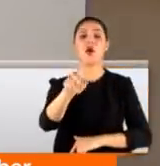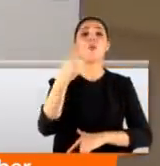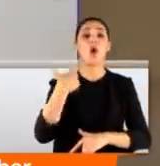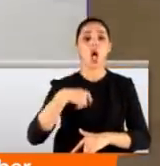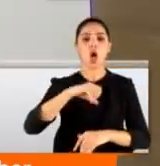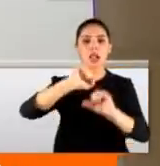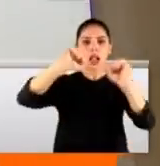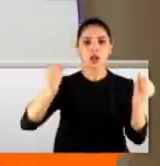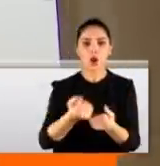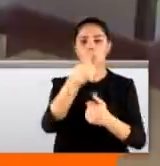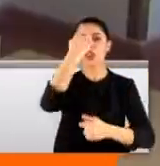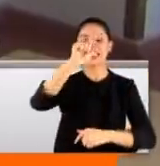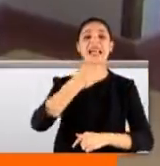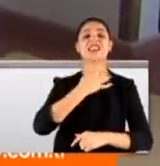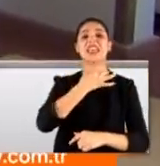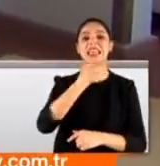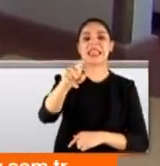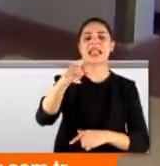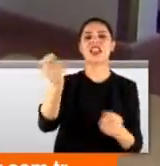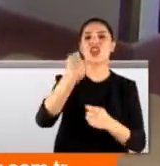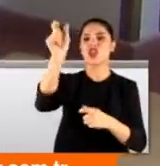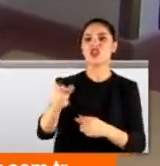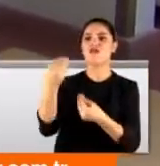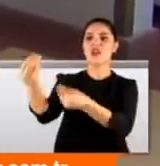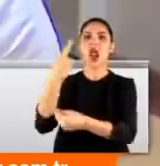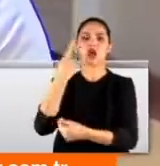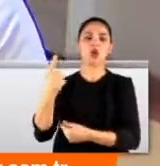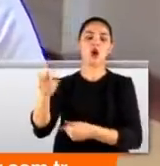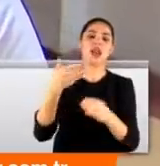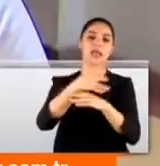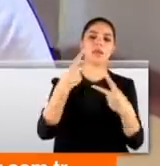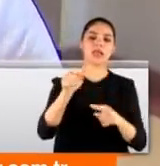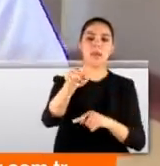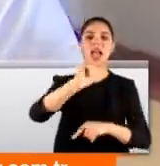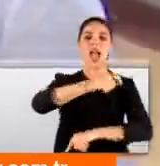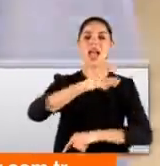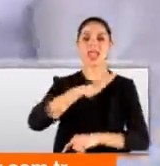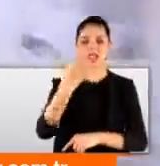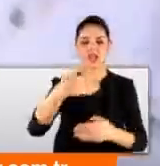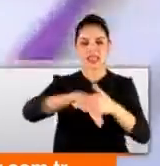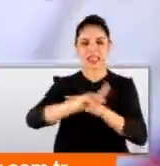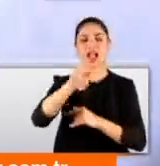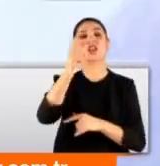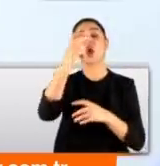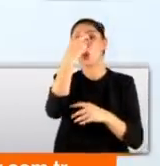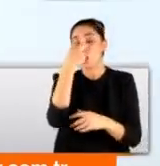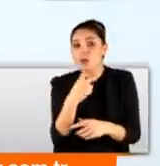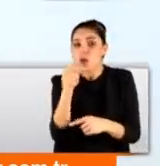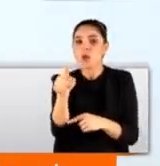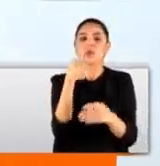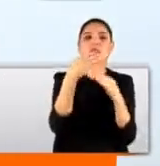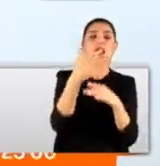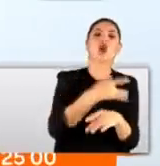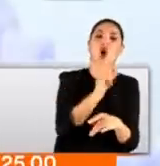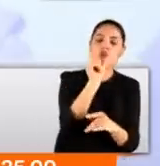özel soğutucu sadece izin verilen personelin girebileceği alanda yer alıyor. Anahtarı burada saklıyoruz. Titizlikle sadece